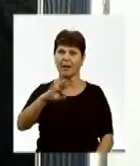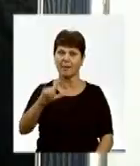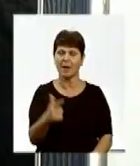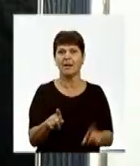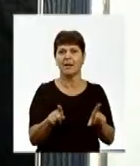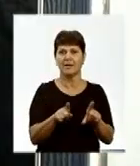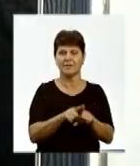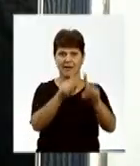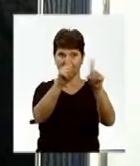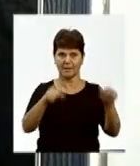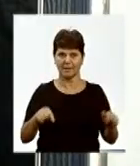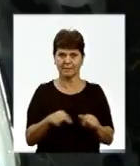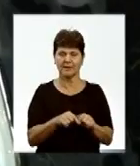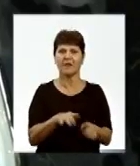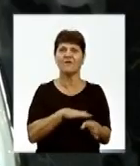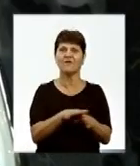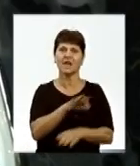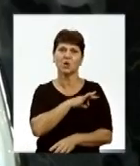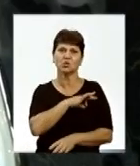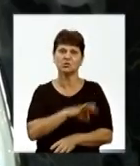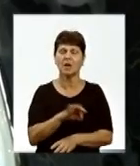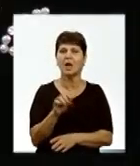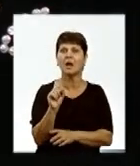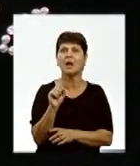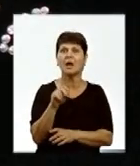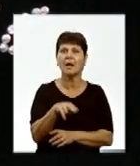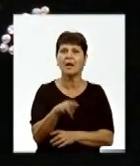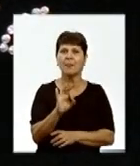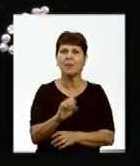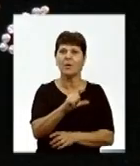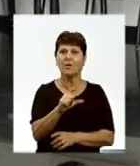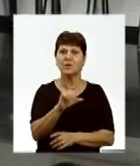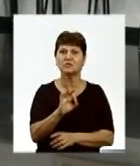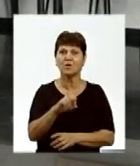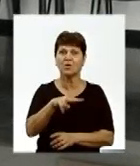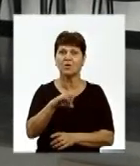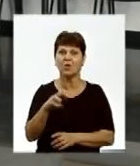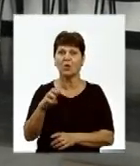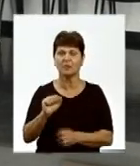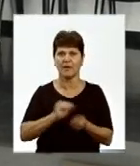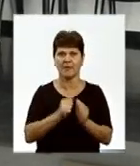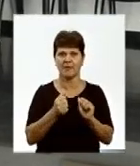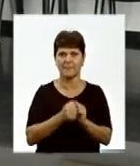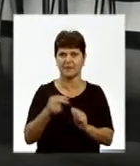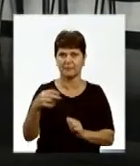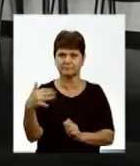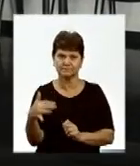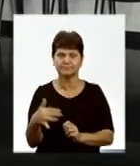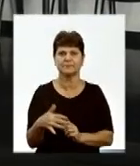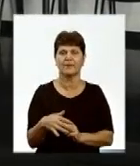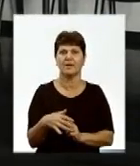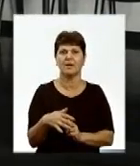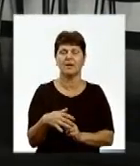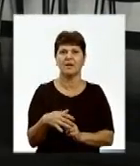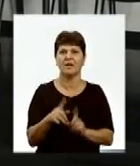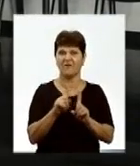у своїх картинах Лілія Задоянчук використовує позолоту та дорогоцінне каміння. Випадково завітала в галерею і